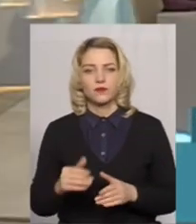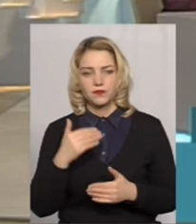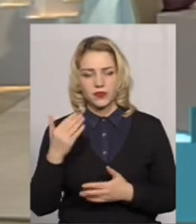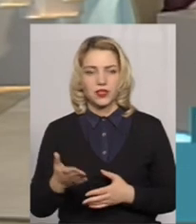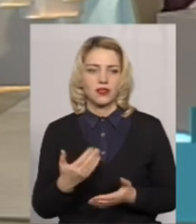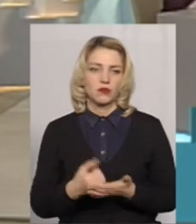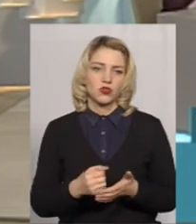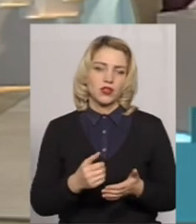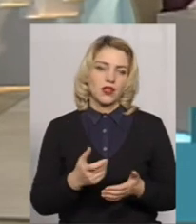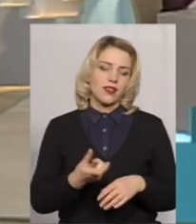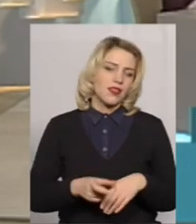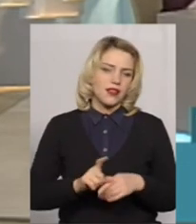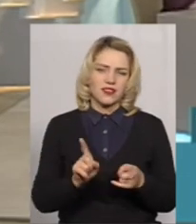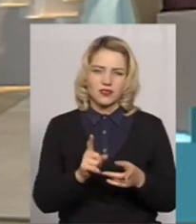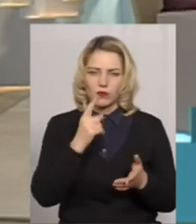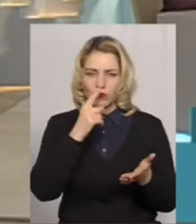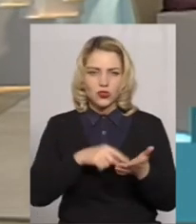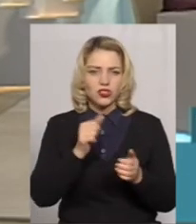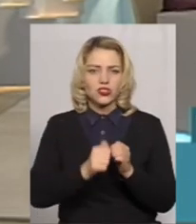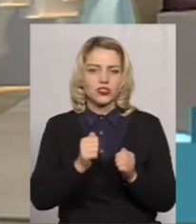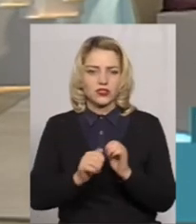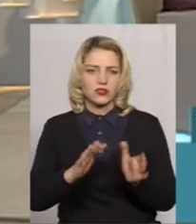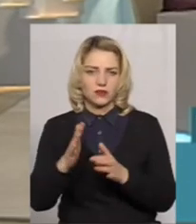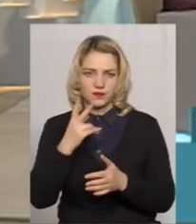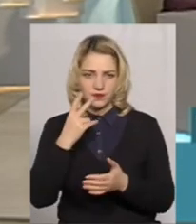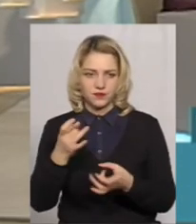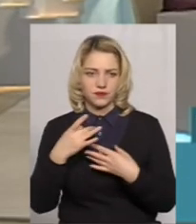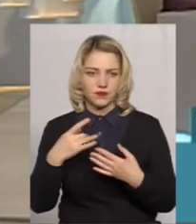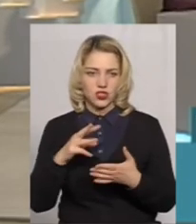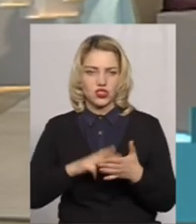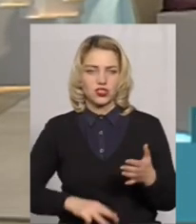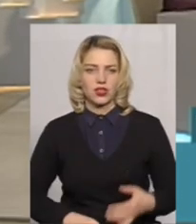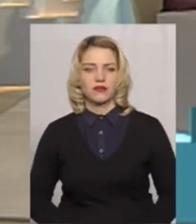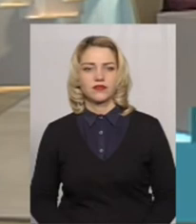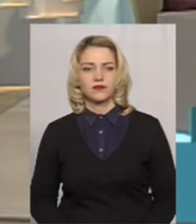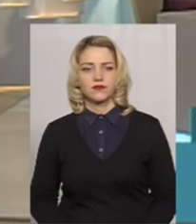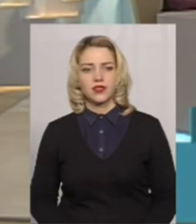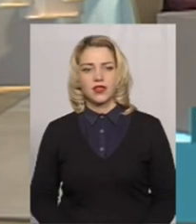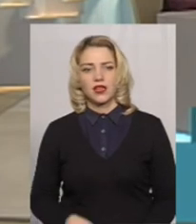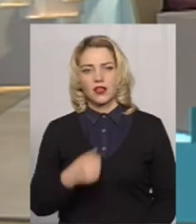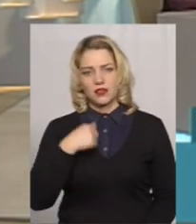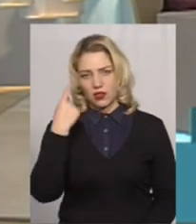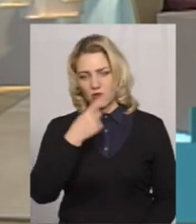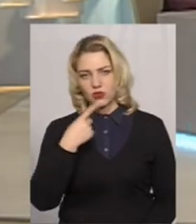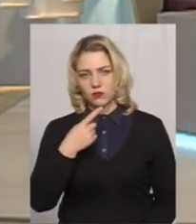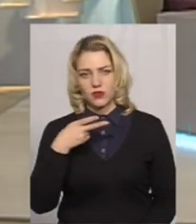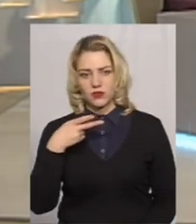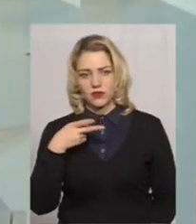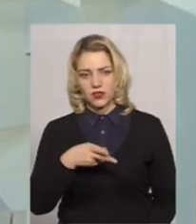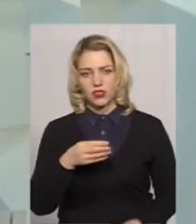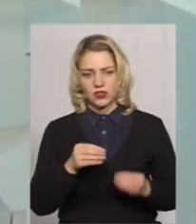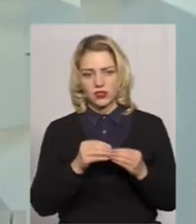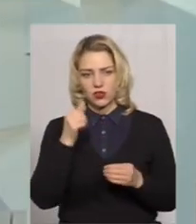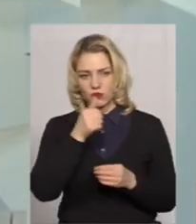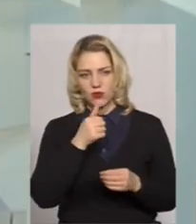Може, найрозповсюдженіший, який штраф виписуєте? Ну, найбільший штраф я особисто наклад у 2010